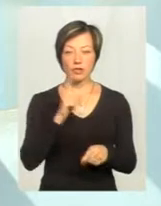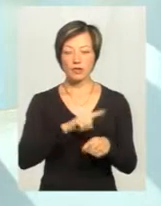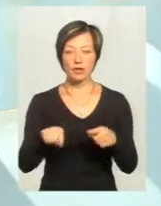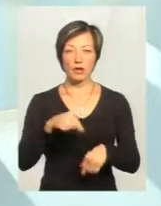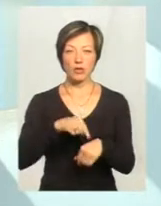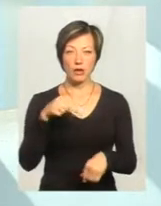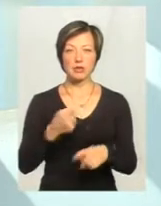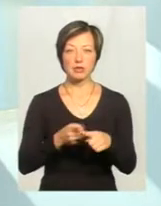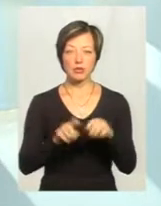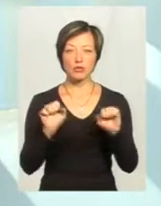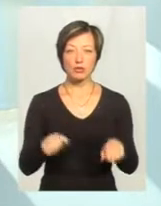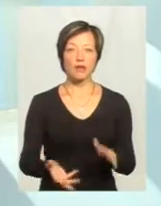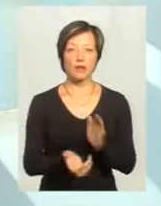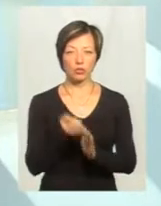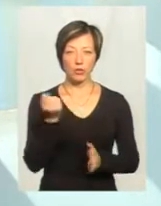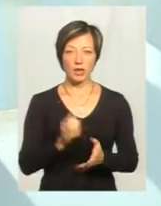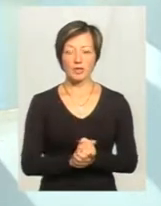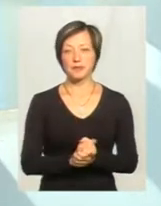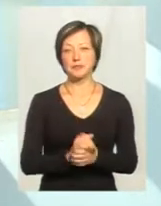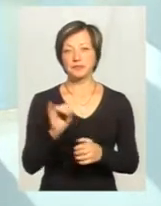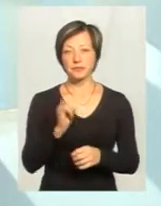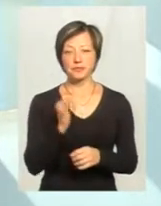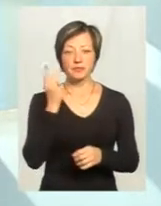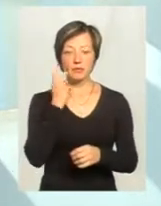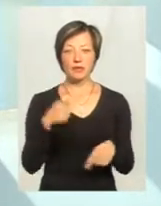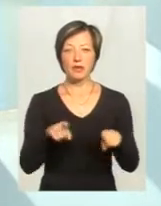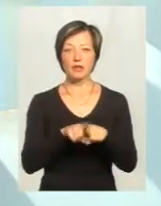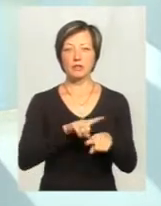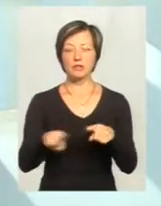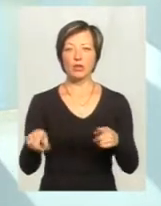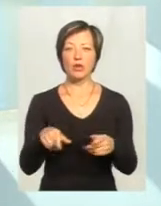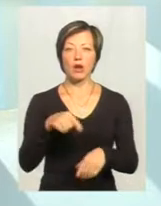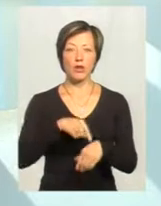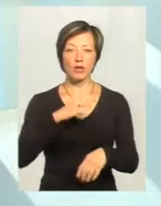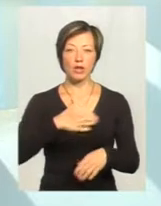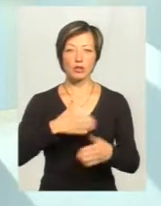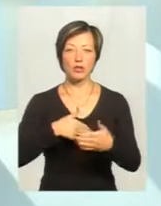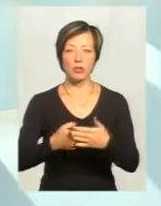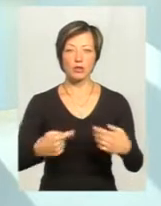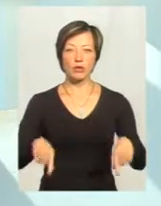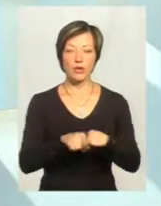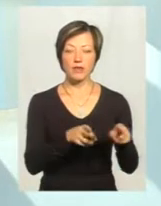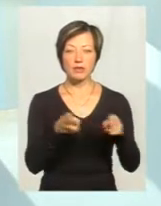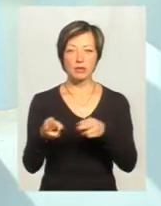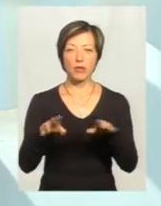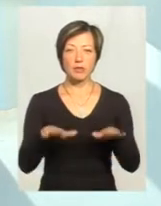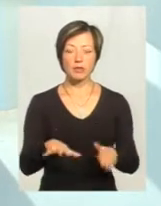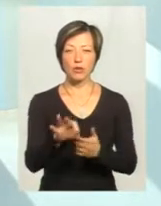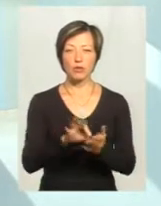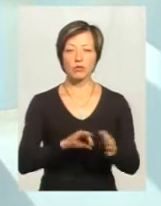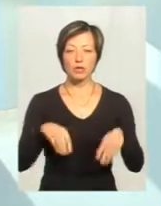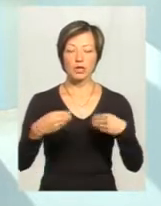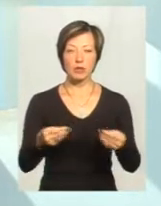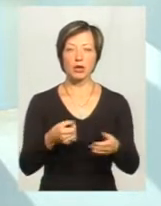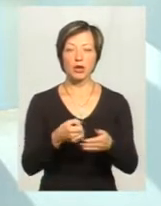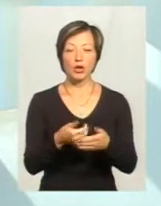зреагувати, то цих тварин можна врятувати. І, зазвичай, так швидко реагує наша громадська організація. Ми виїздимо на місце, одразу надаємо